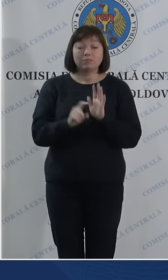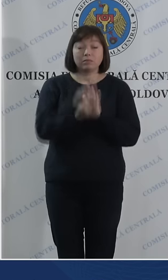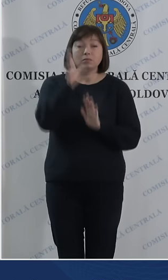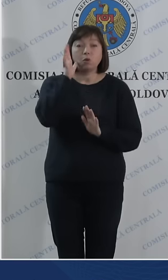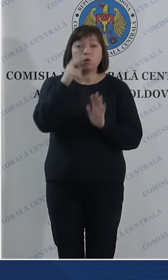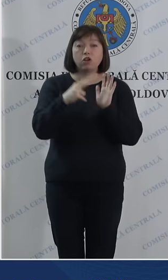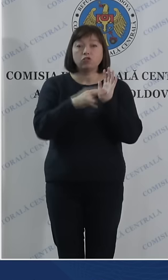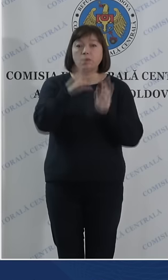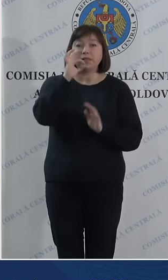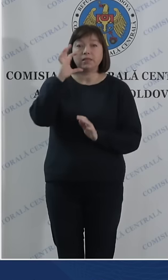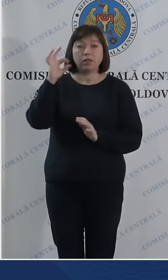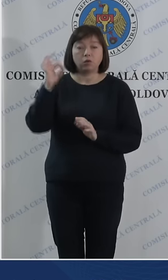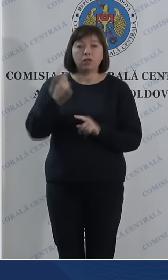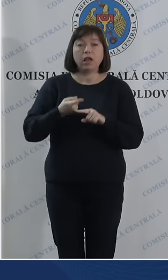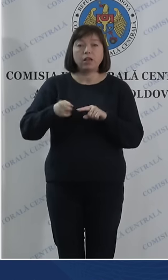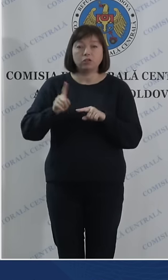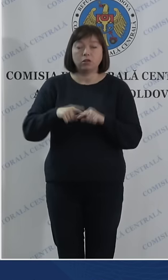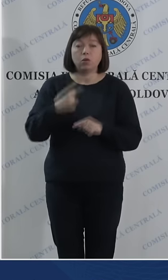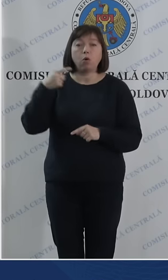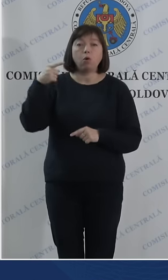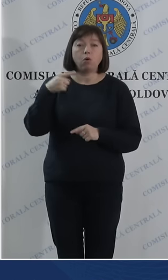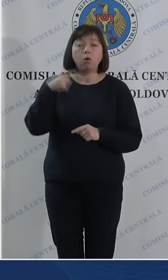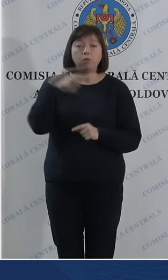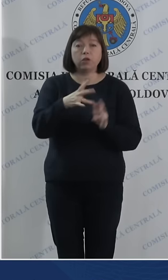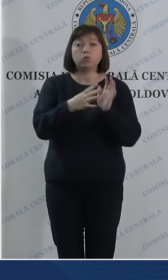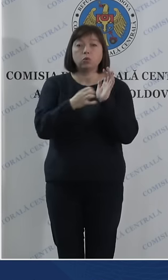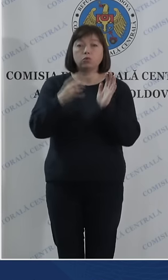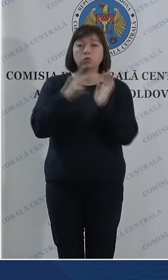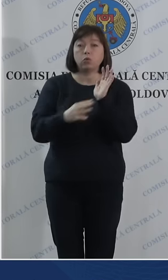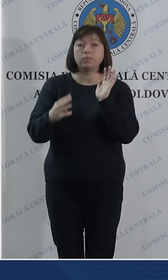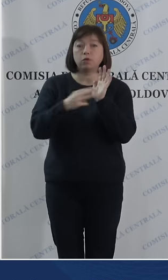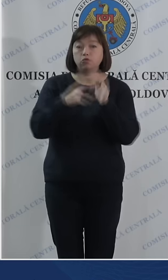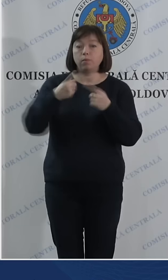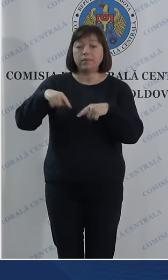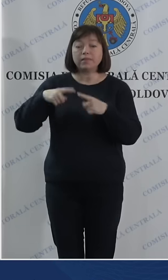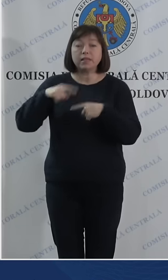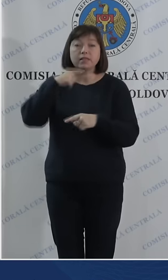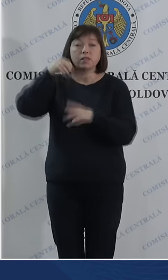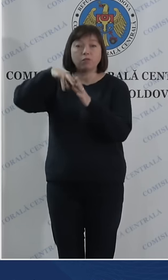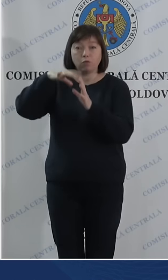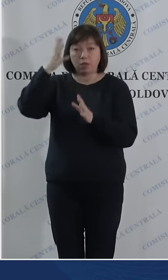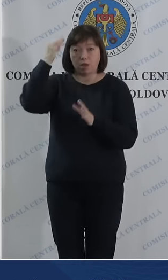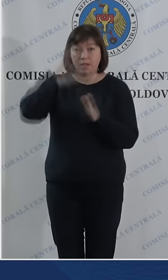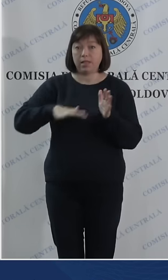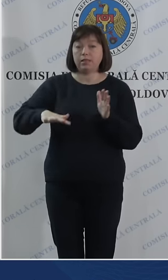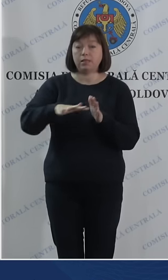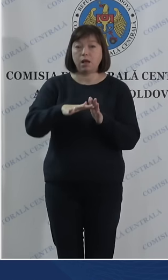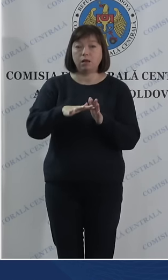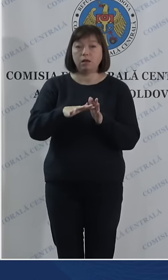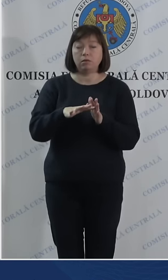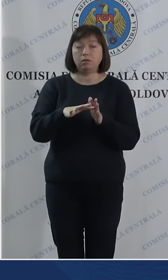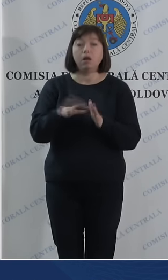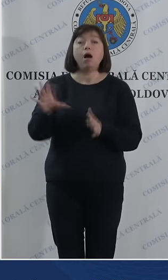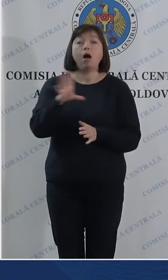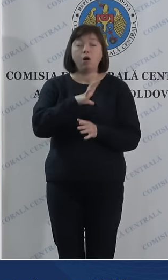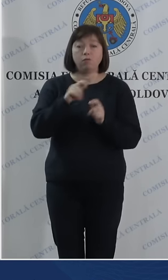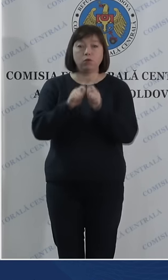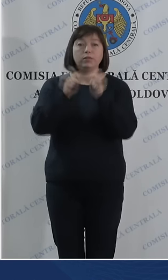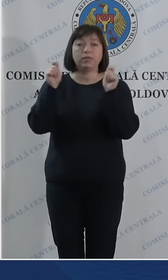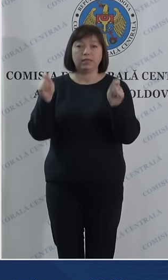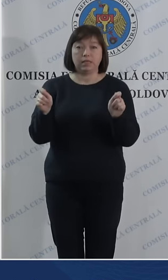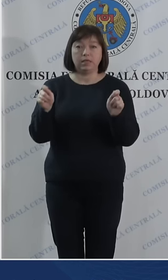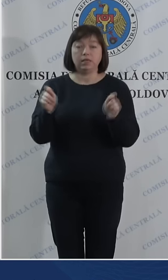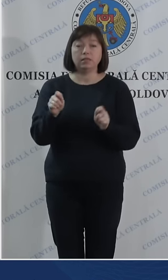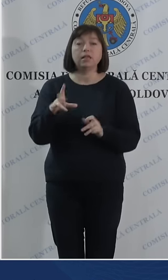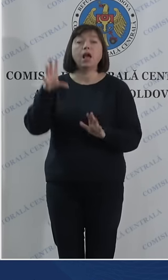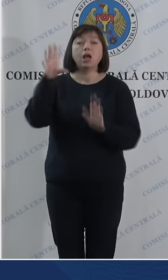7.00, cele 1.988 de secții de votare din țară au fost deschise,